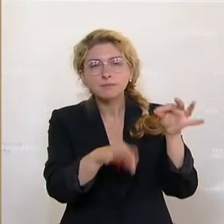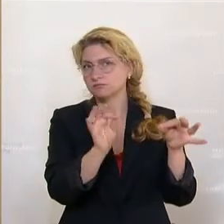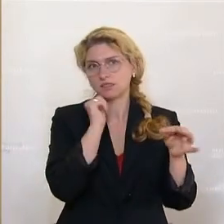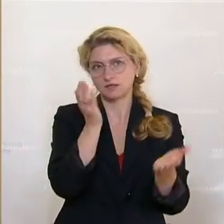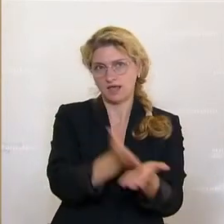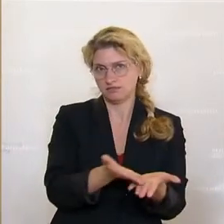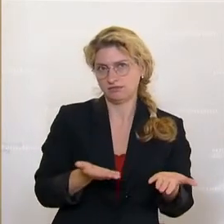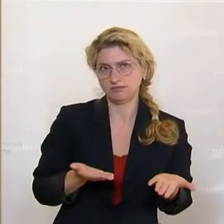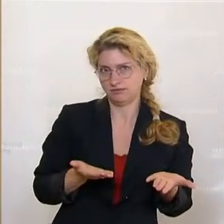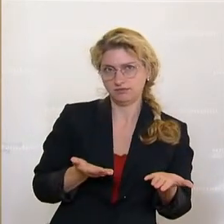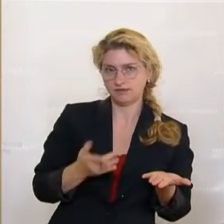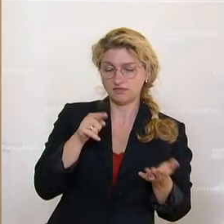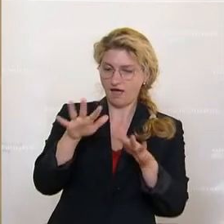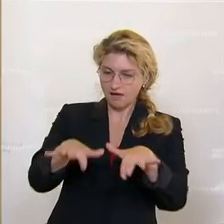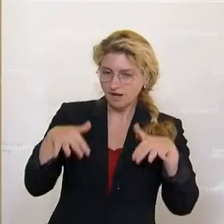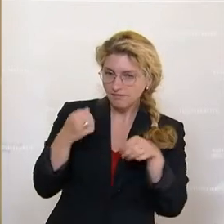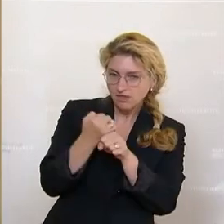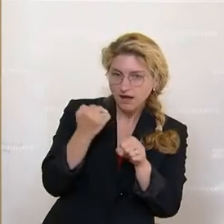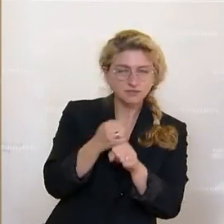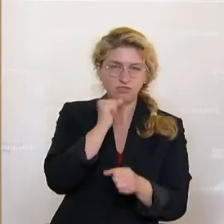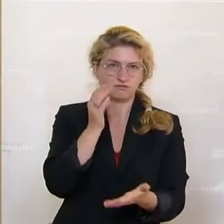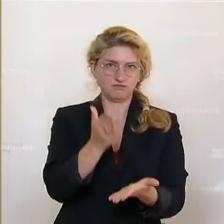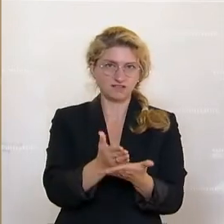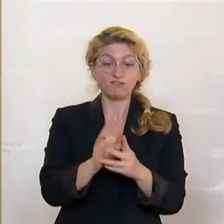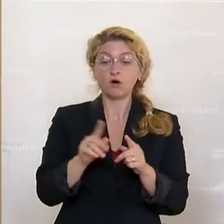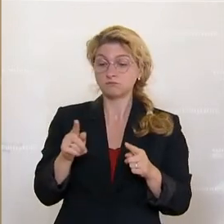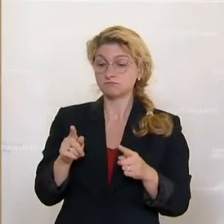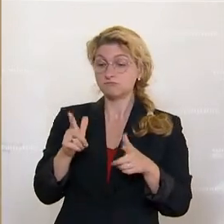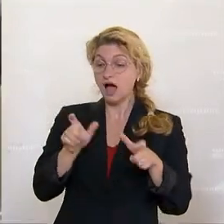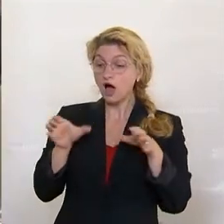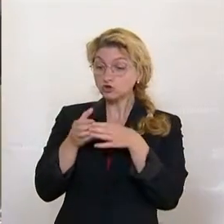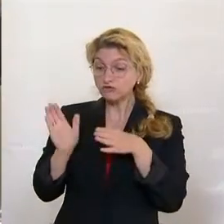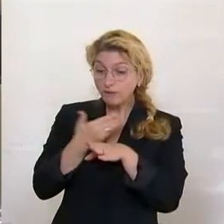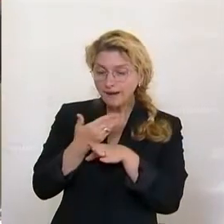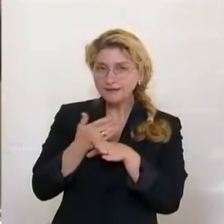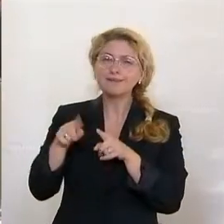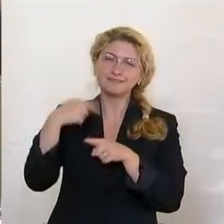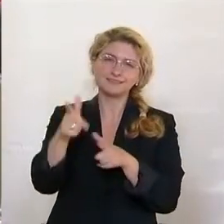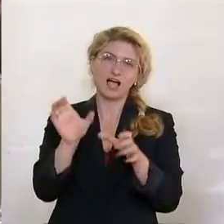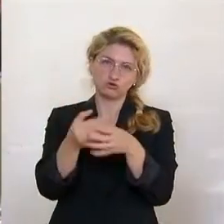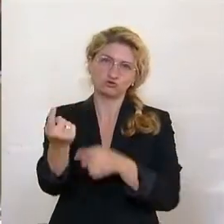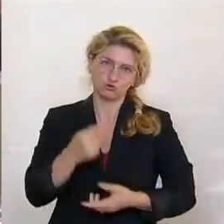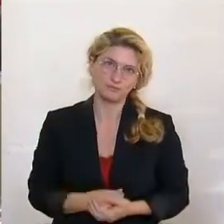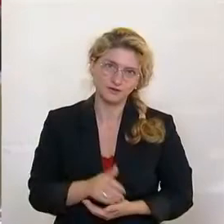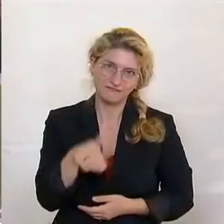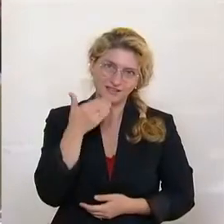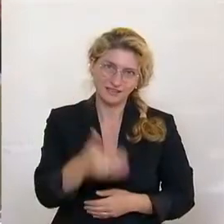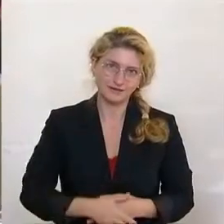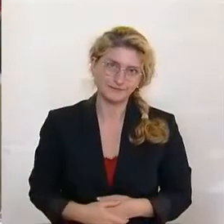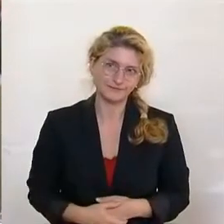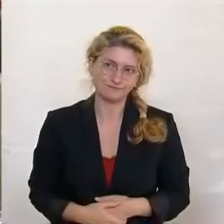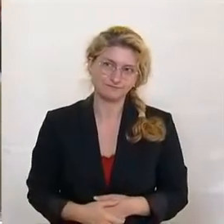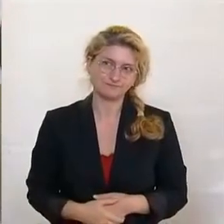Parlament hört nicht auf. Weil nach dem Ausschuss ist vor dem Ausschuss. Vielen Dank. Tatsächlich ist es so, dass die